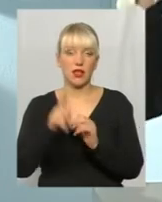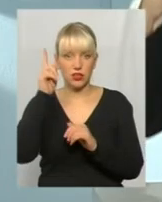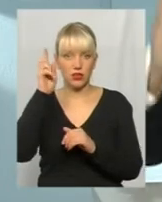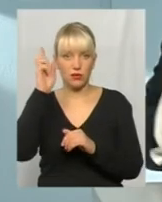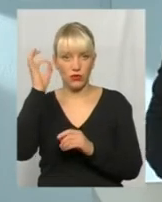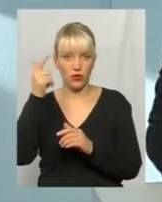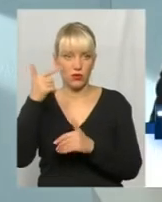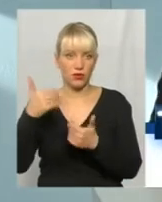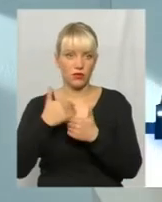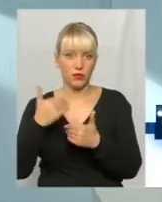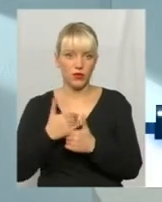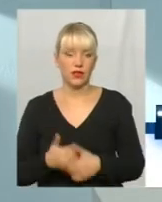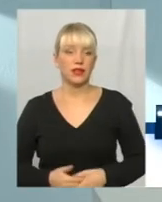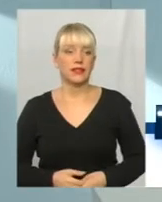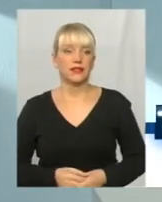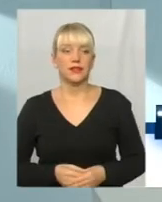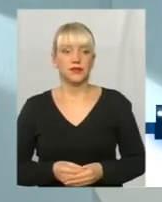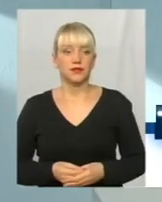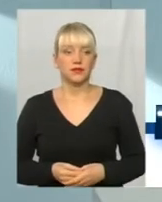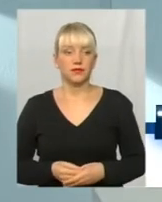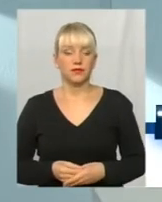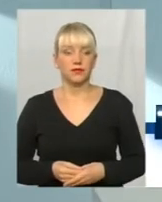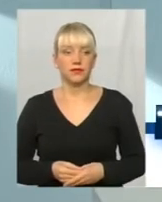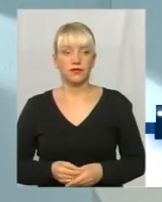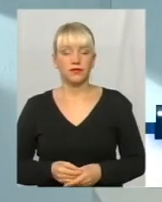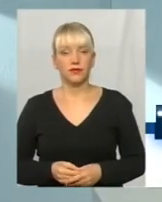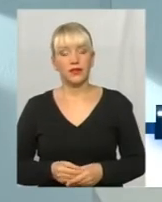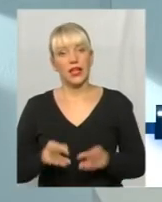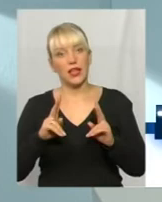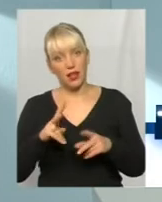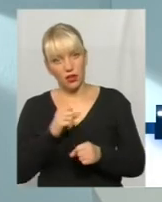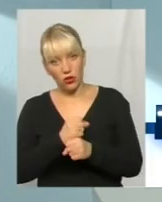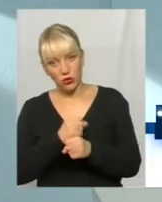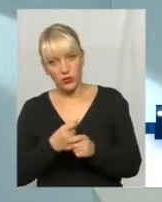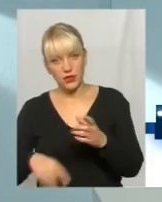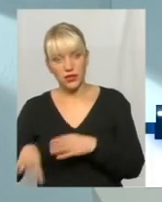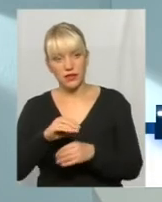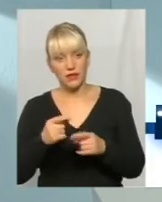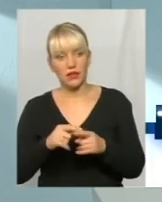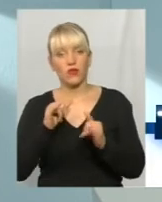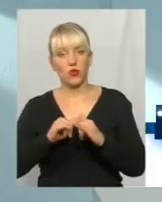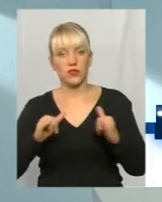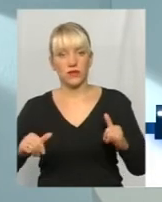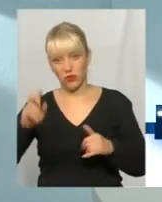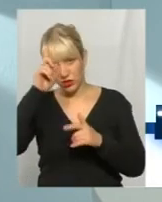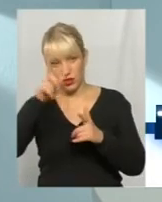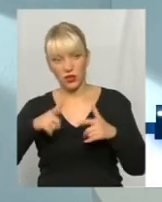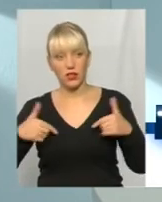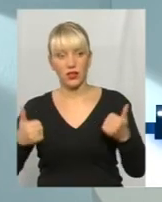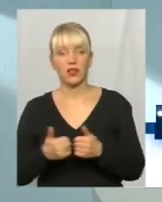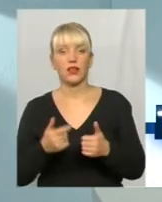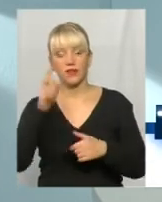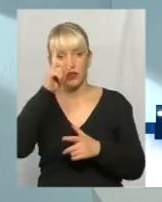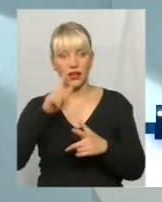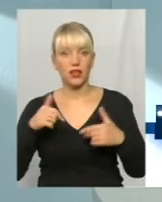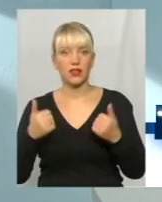послали розумне рішення. Як робиться все в розвинених країнах? Тобто в країнах, які